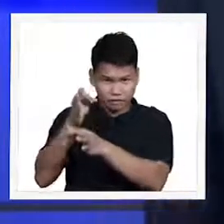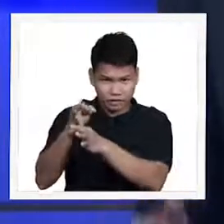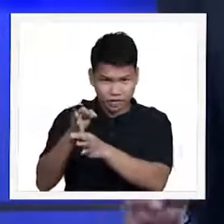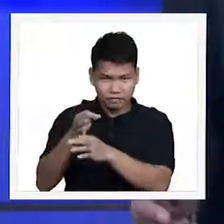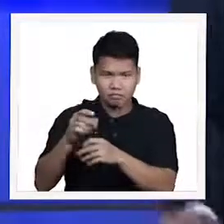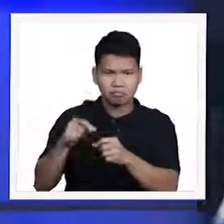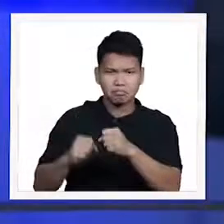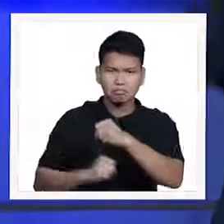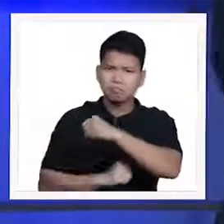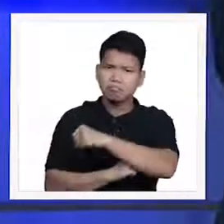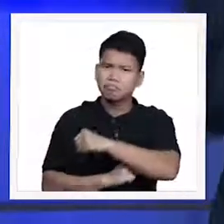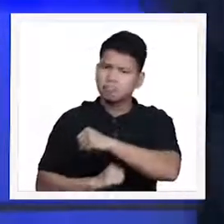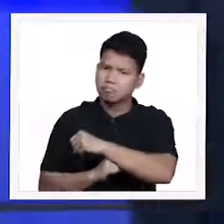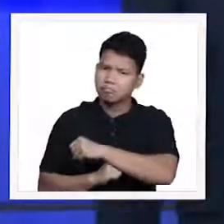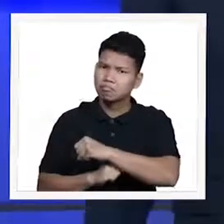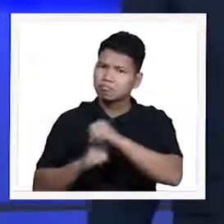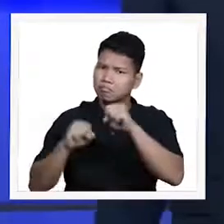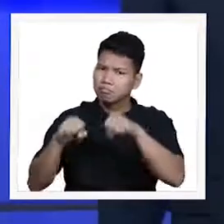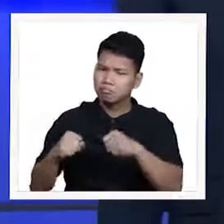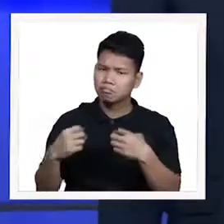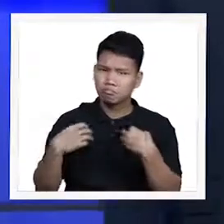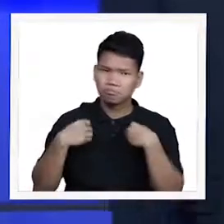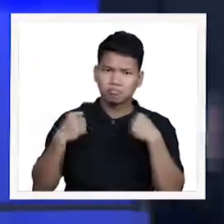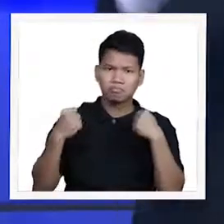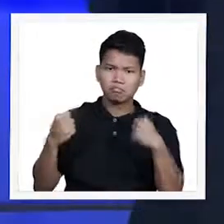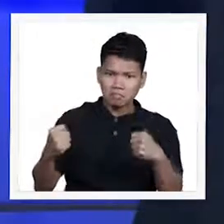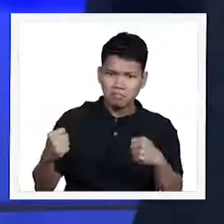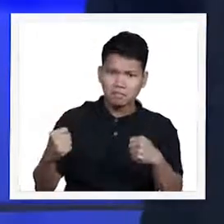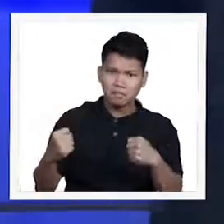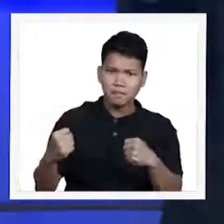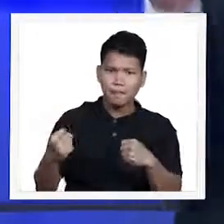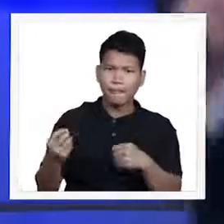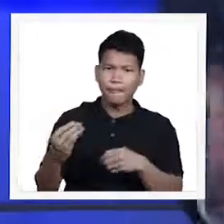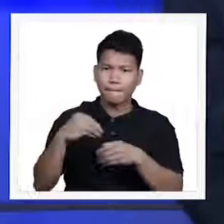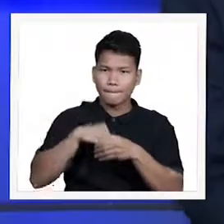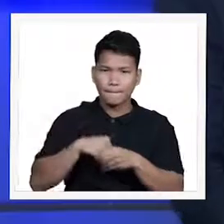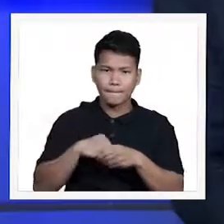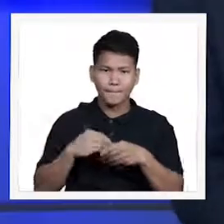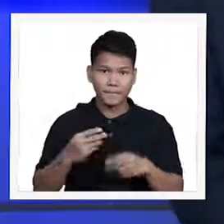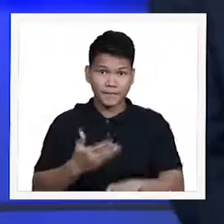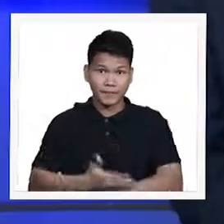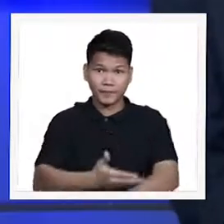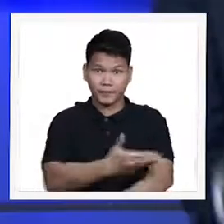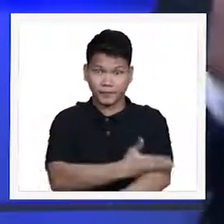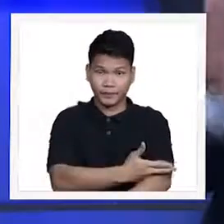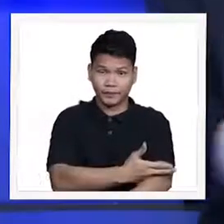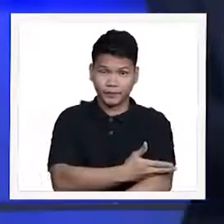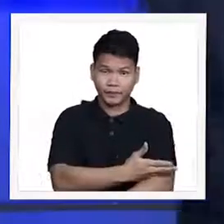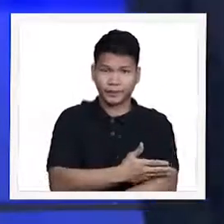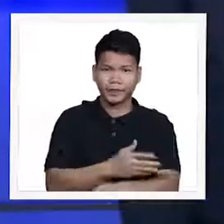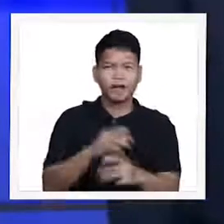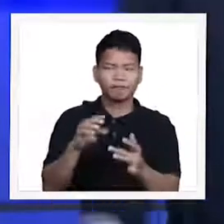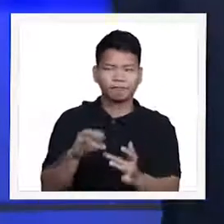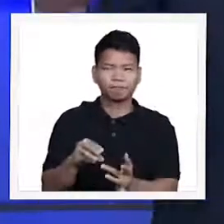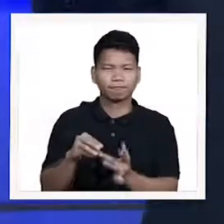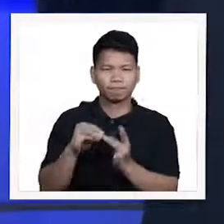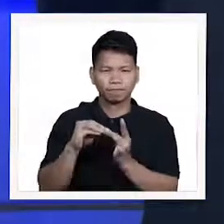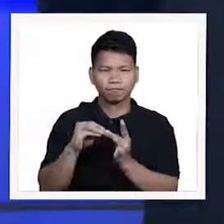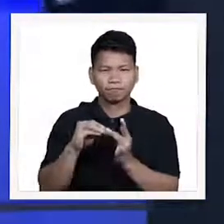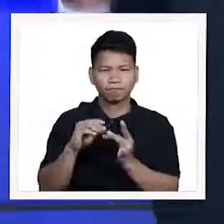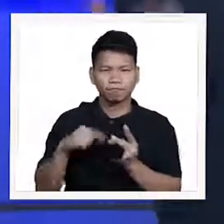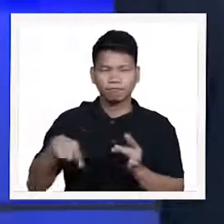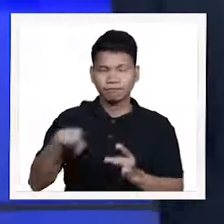pundasyon na magbibigay ng improvement, lalong-lalo po sa